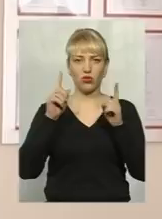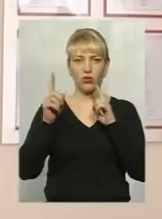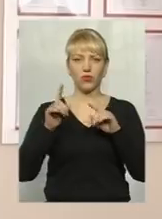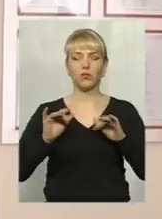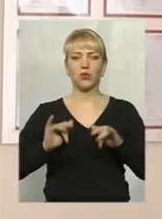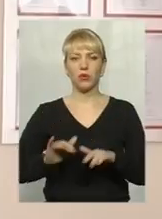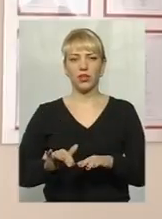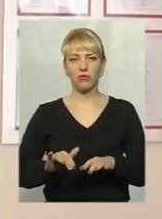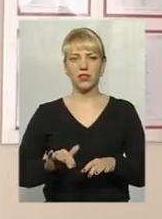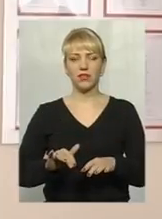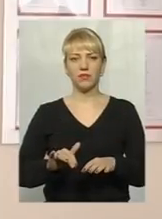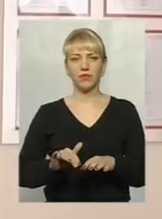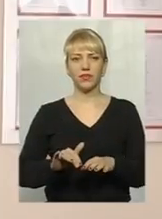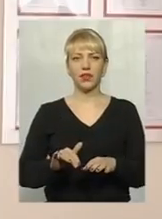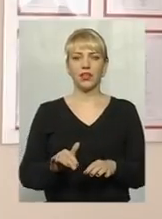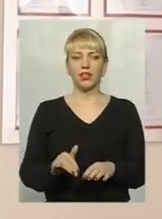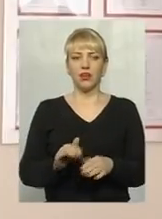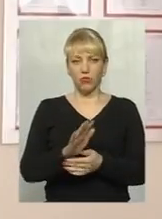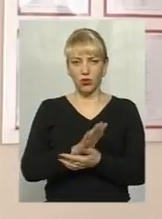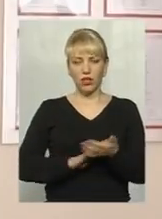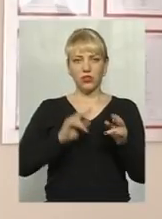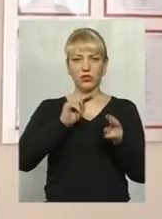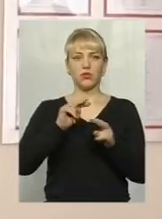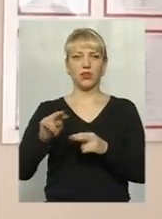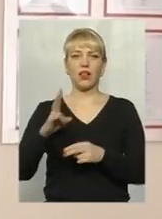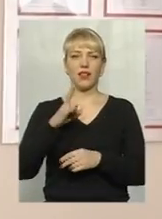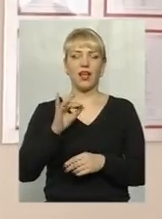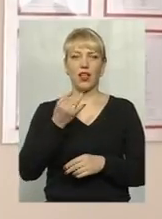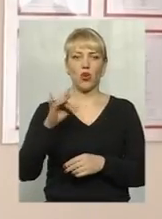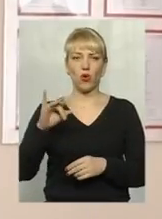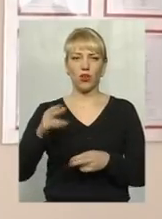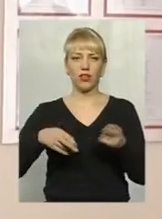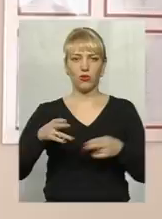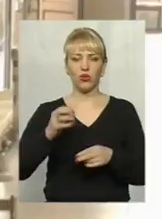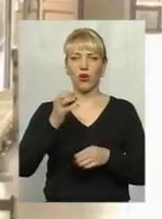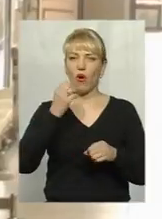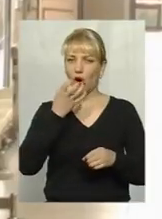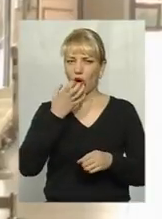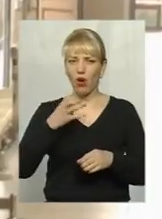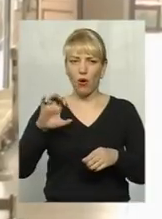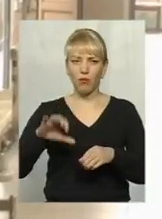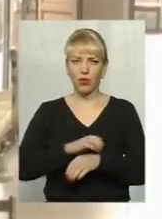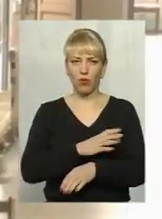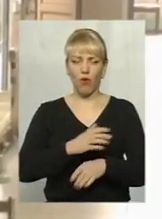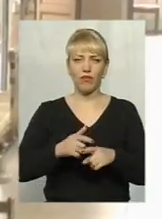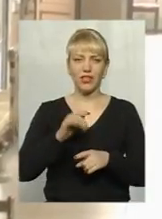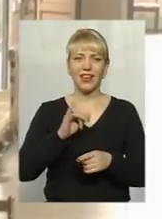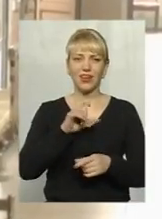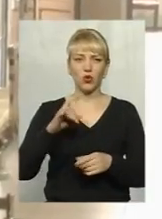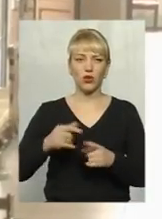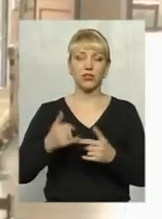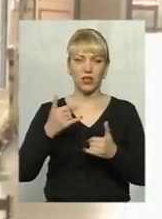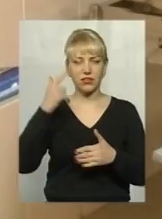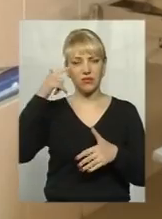і подальше спостереження нейрохірургам та опіковим хірургам. Потерпіла у свідомості. Наразі